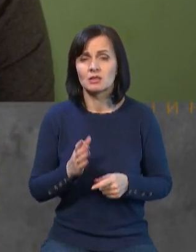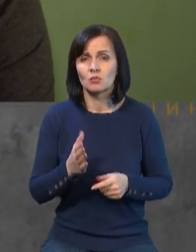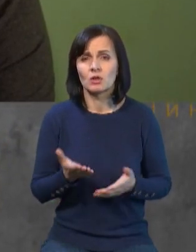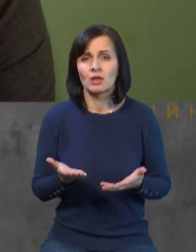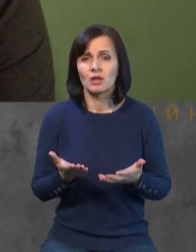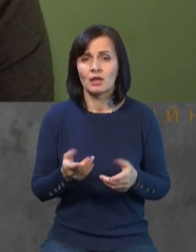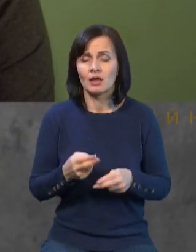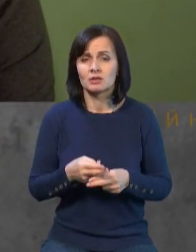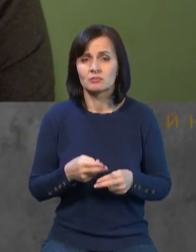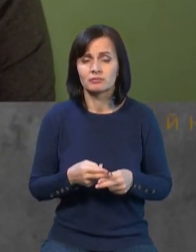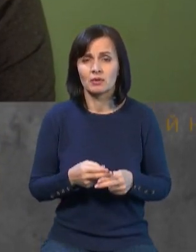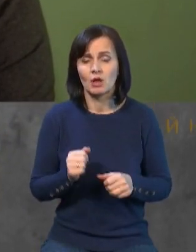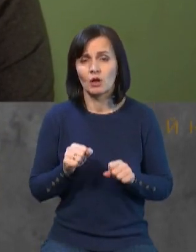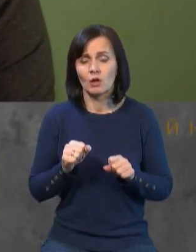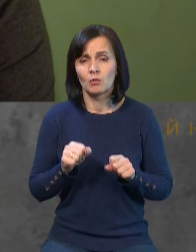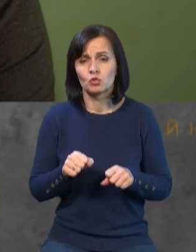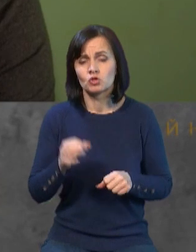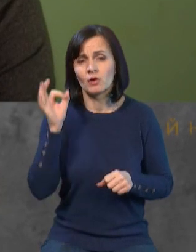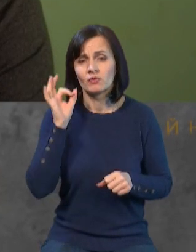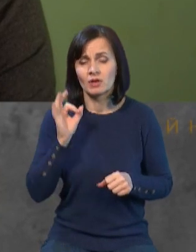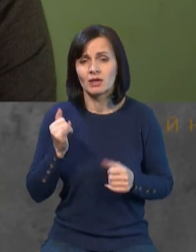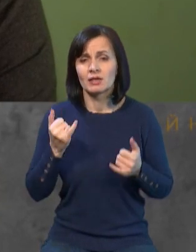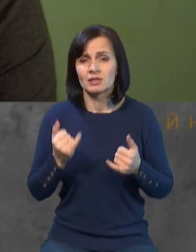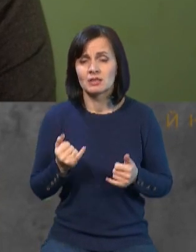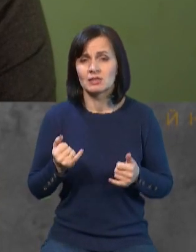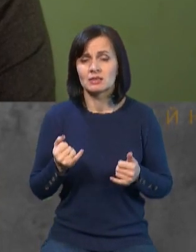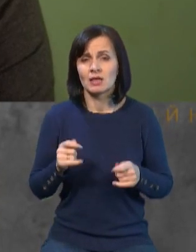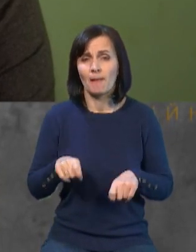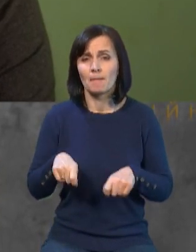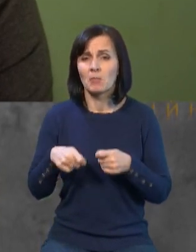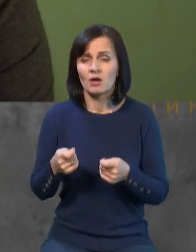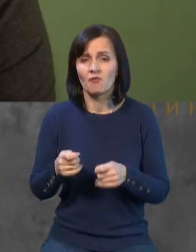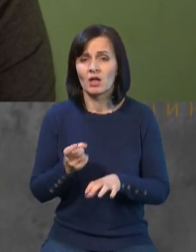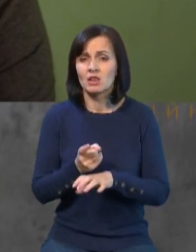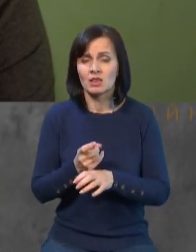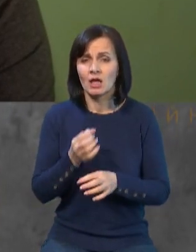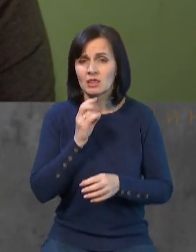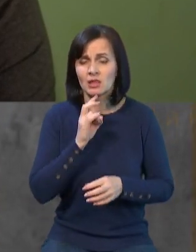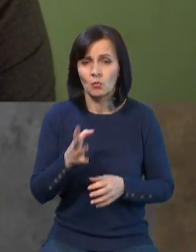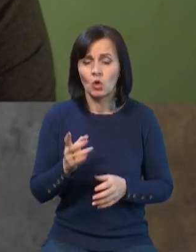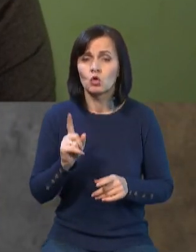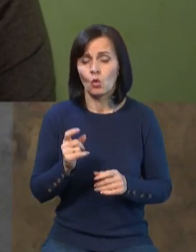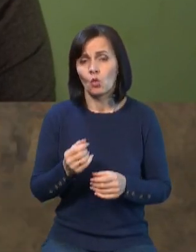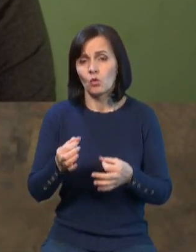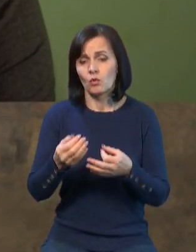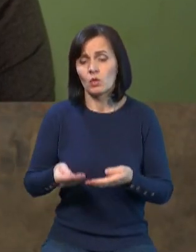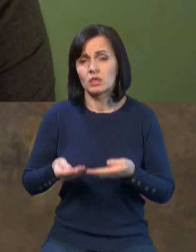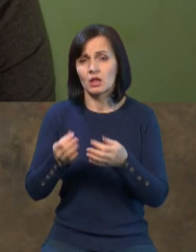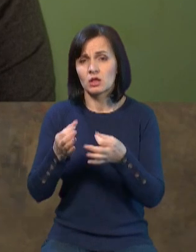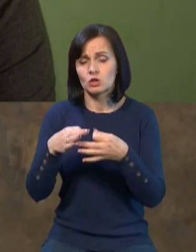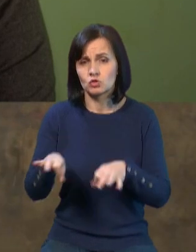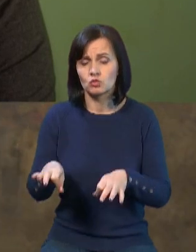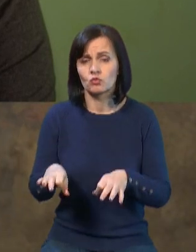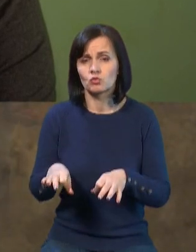перепонує. Тобто, можливо, Німеччина зараз і не буде посвячати леопарди другі, але це відсотків з дозвілу на реекспорт. Пане